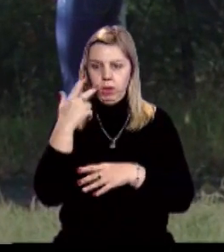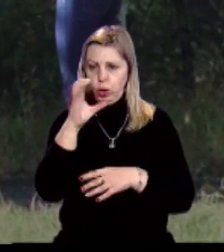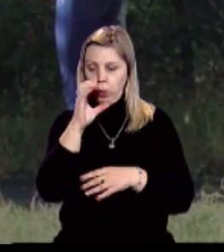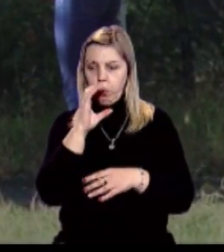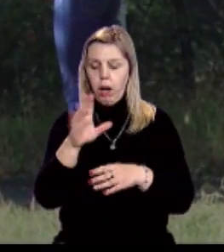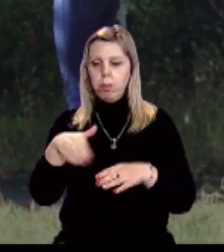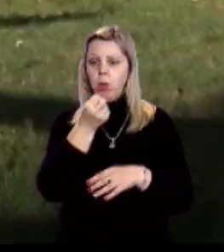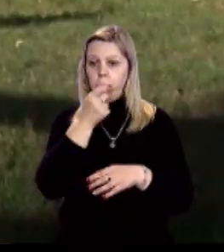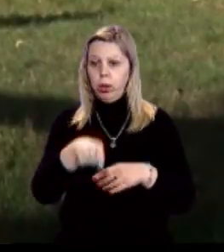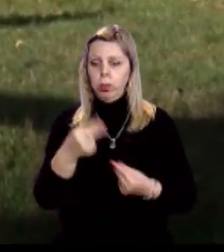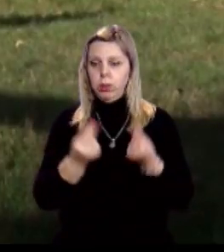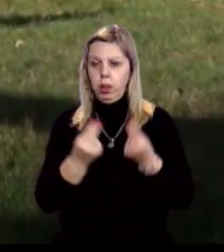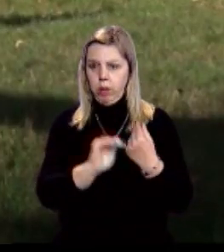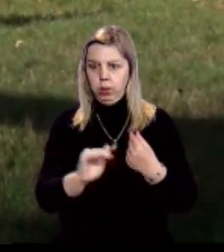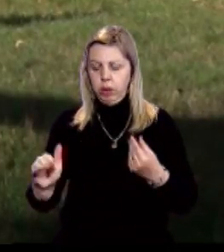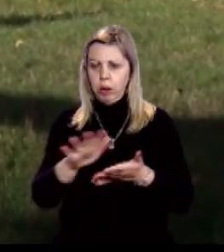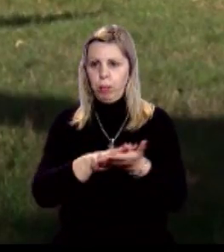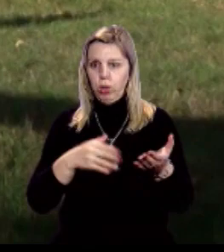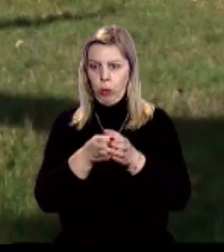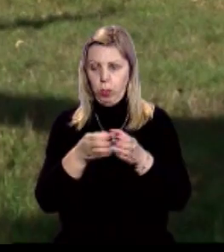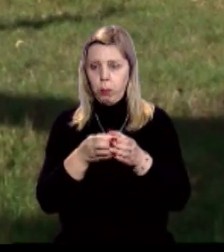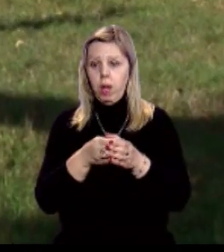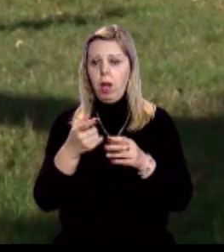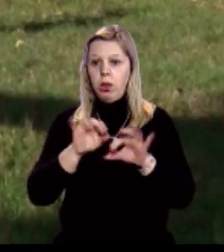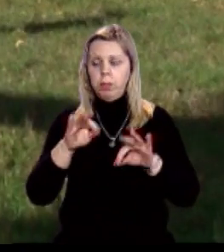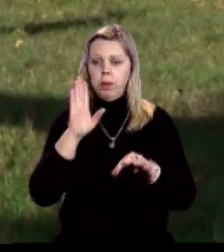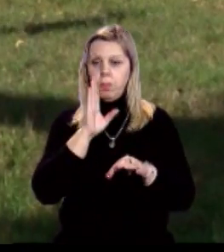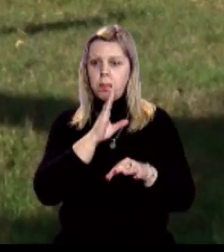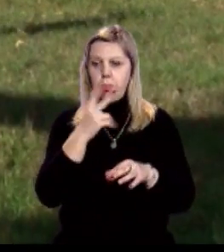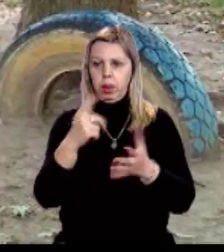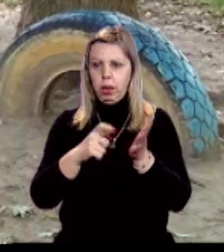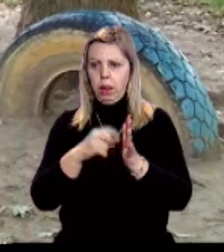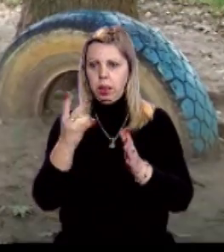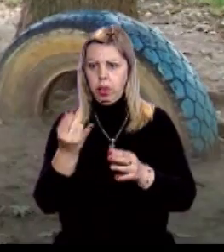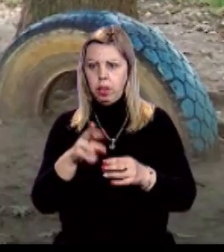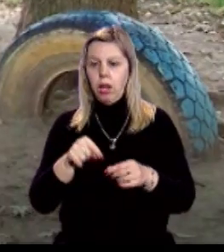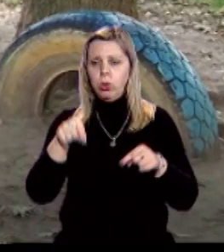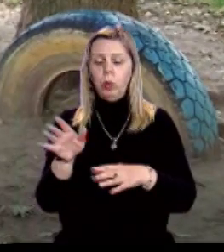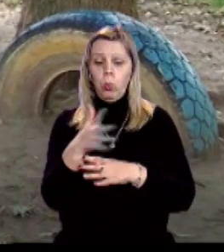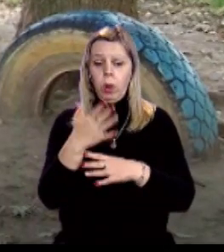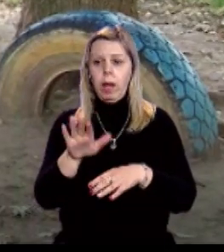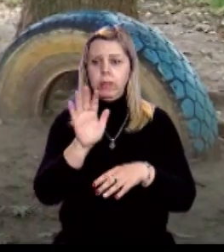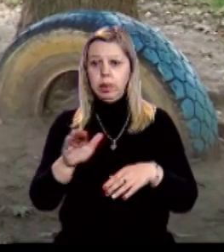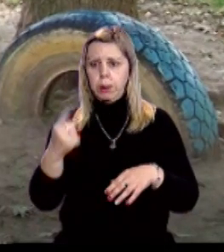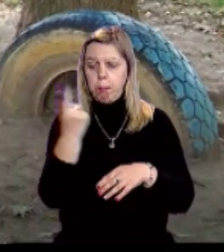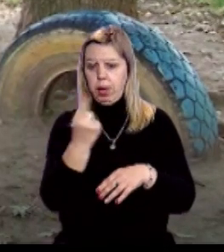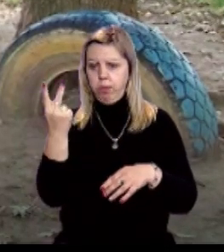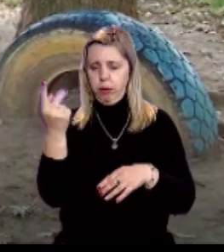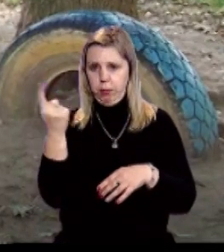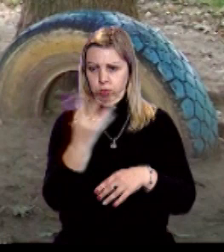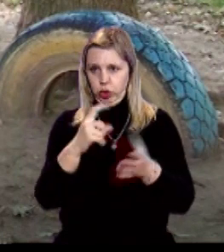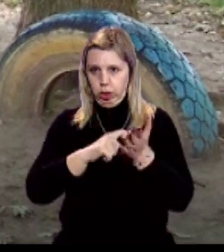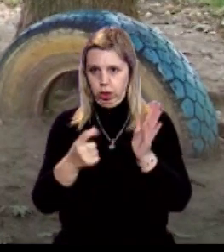Після обіду тут гуляють учні групи продовженого дня, розповідає мама третьокласника Наталія. Тут гуляють дітки перших